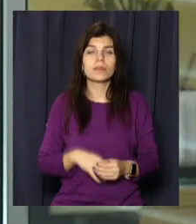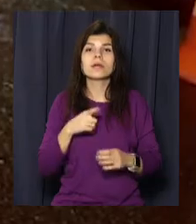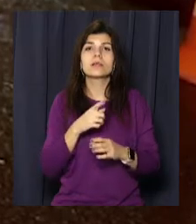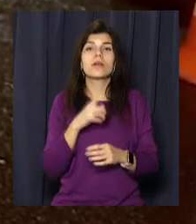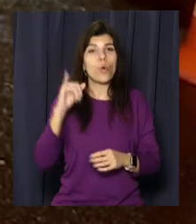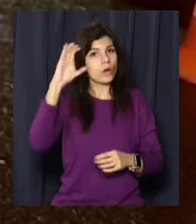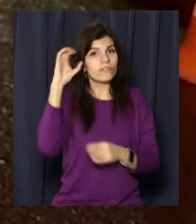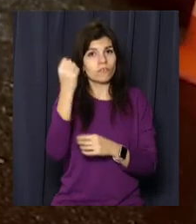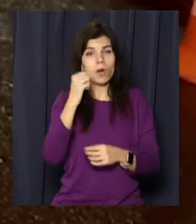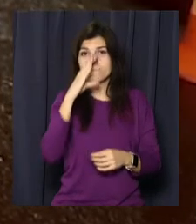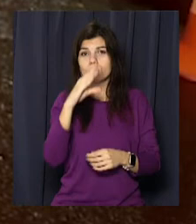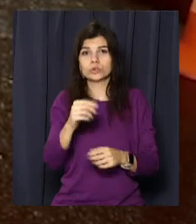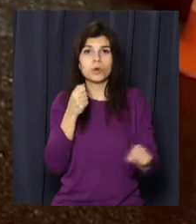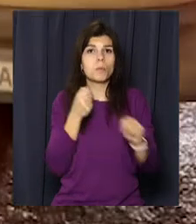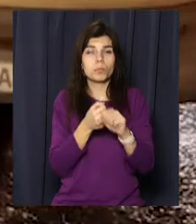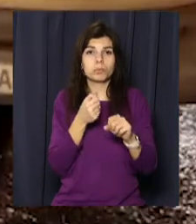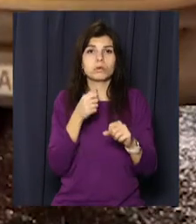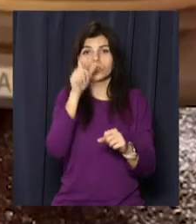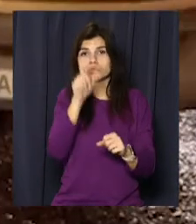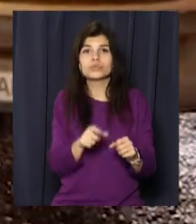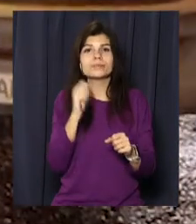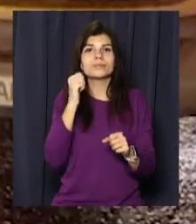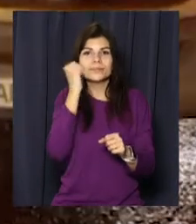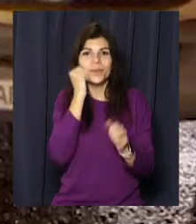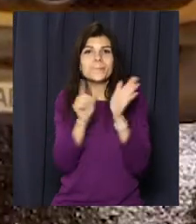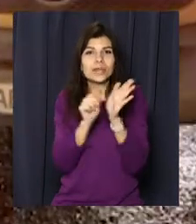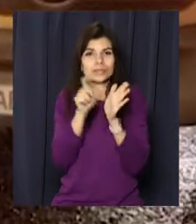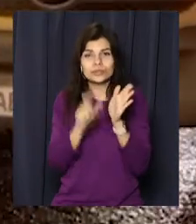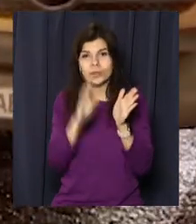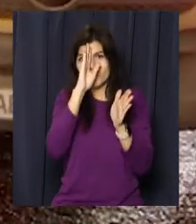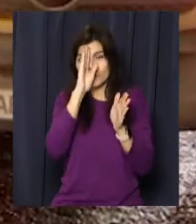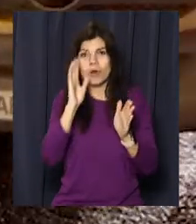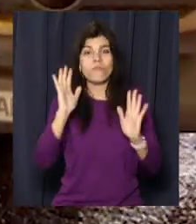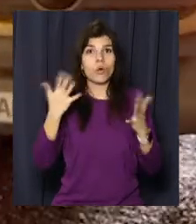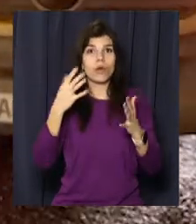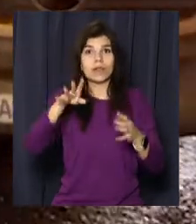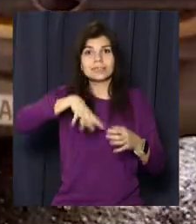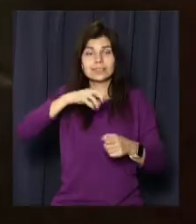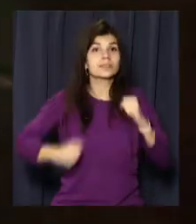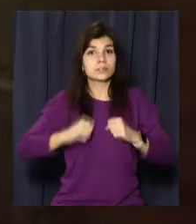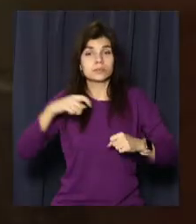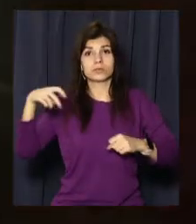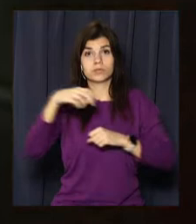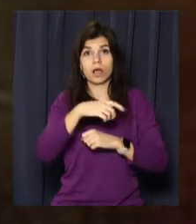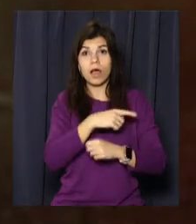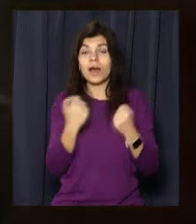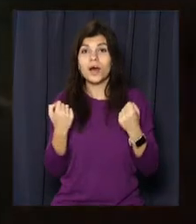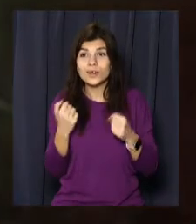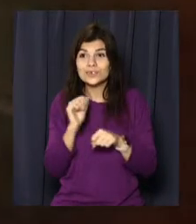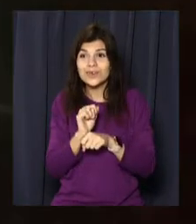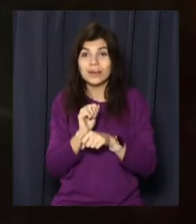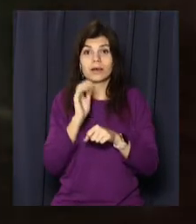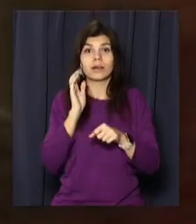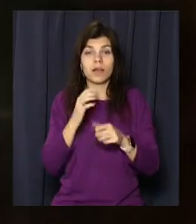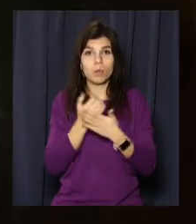маршрутка збила пенсіонера. За словами очевидців, літній чоловік різко вибіг на зебру, коли водій почав рух після зупинки.